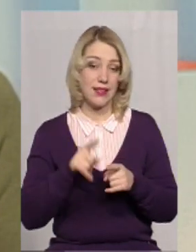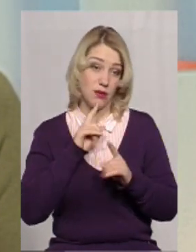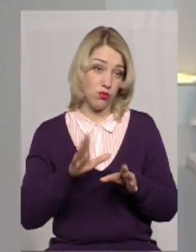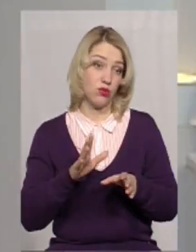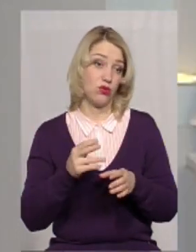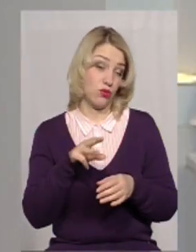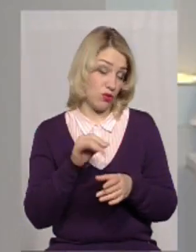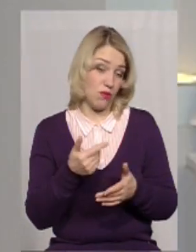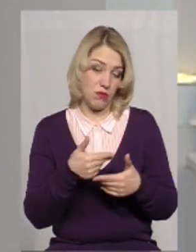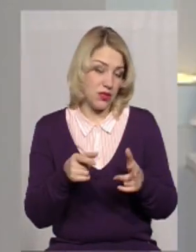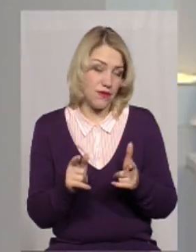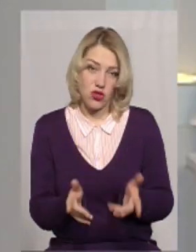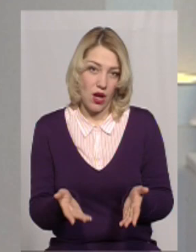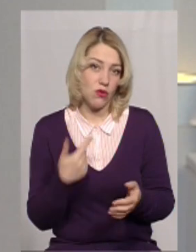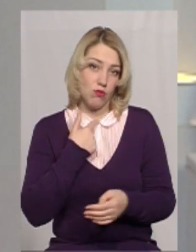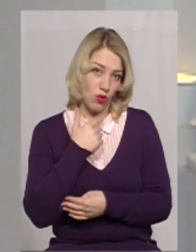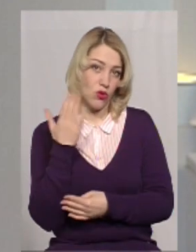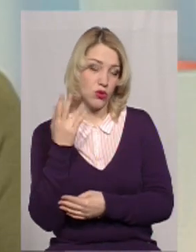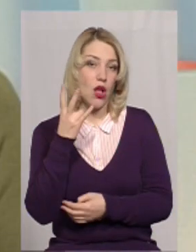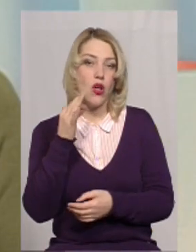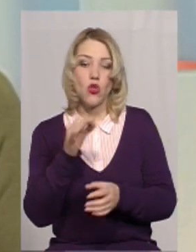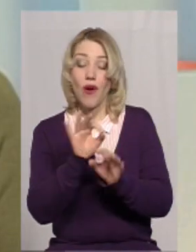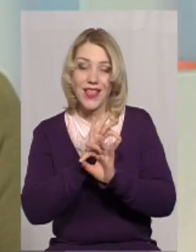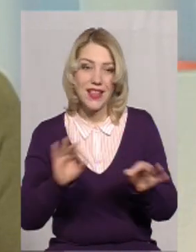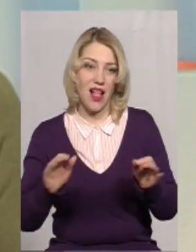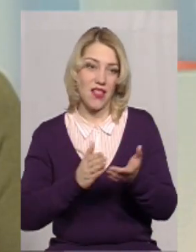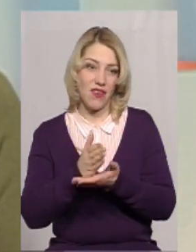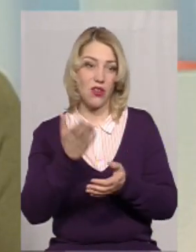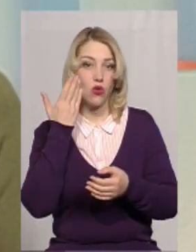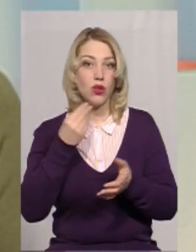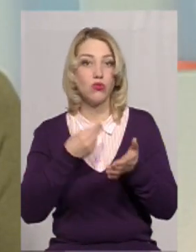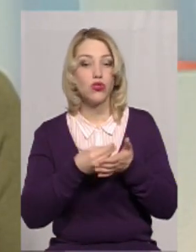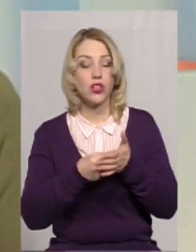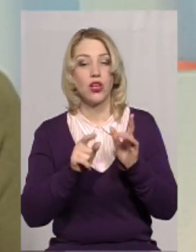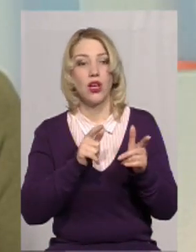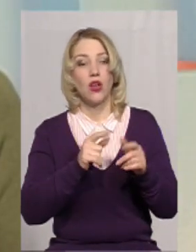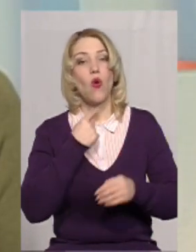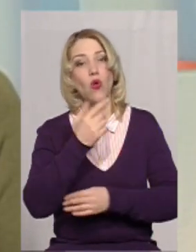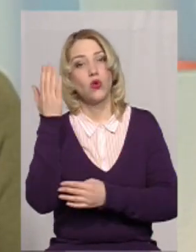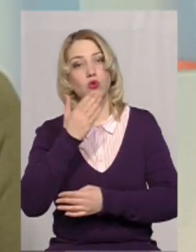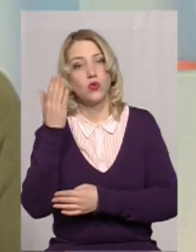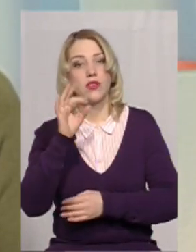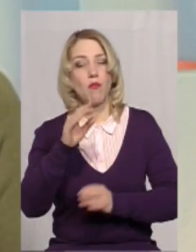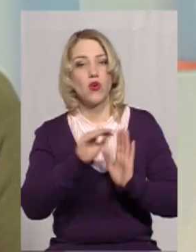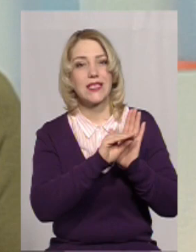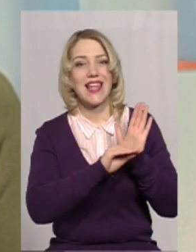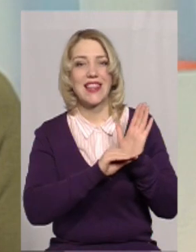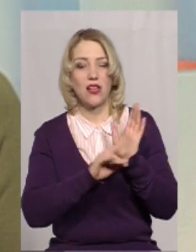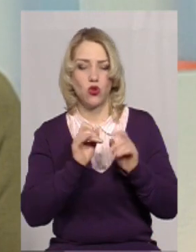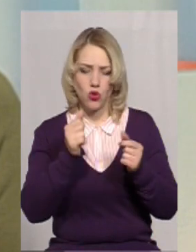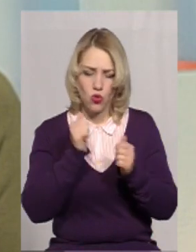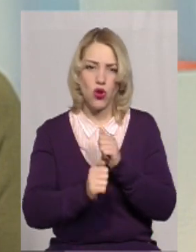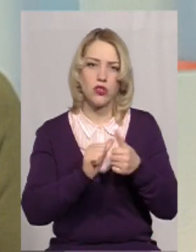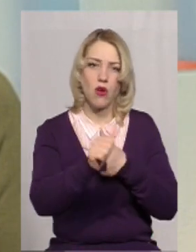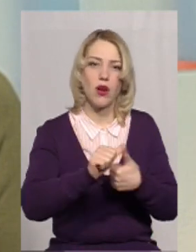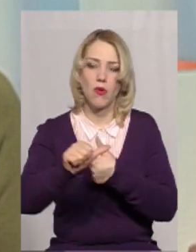то ми, звичайно, ну, так, проголосуємо. Але саме ідеальний варіант, це коли бюджет голосується по статте, ну, тоді кожна стаття